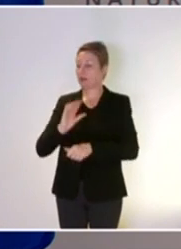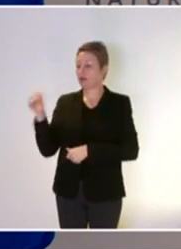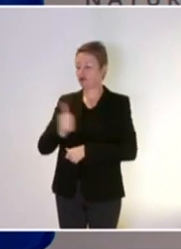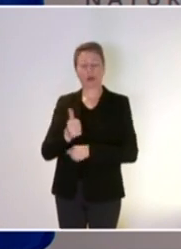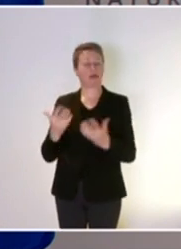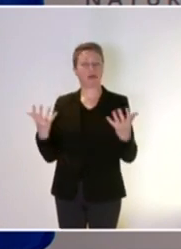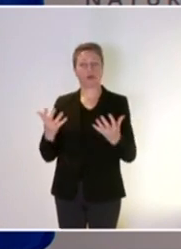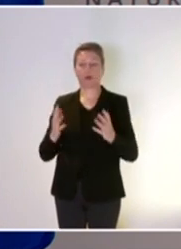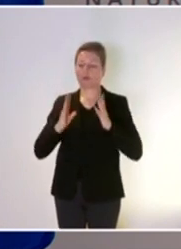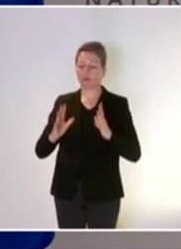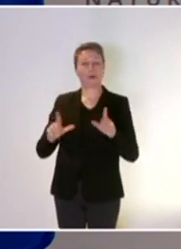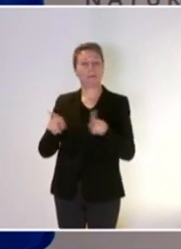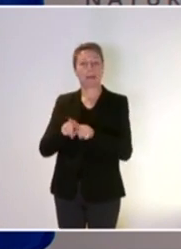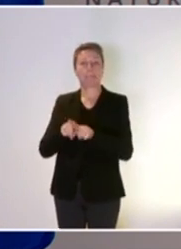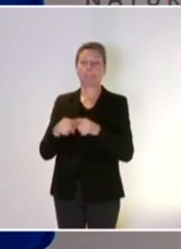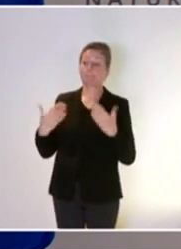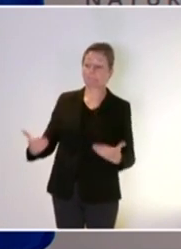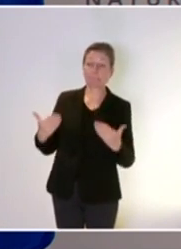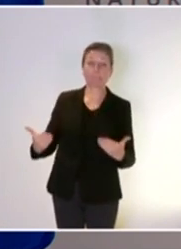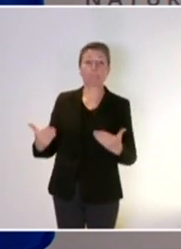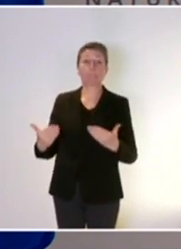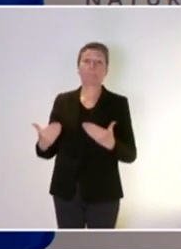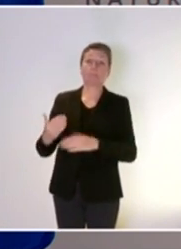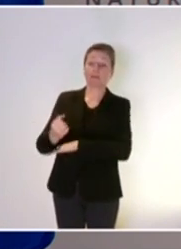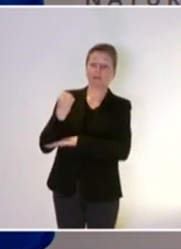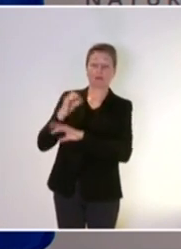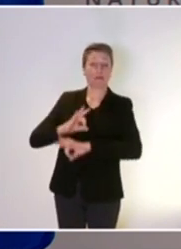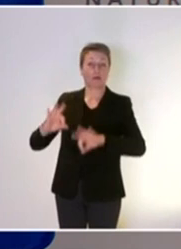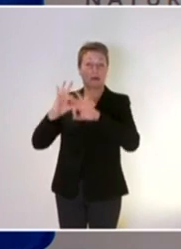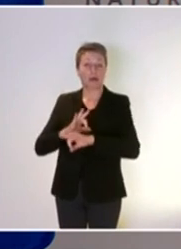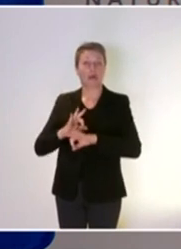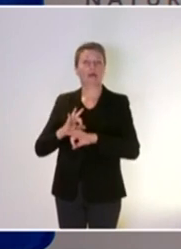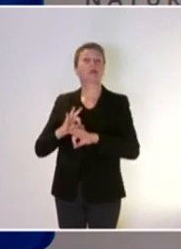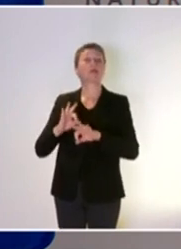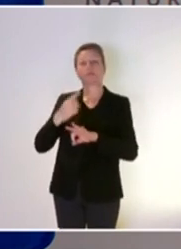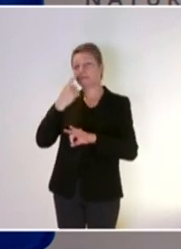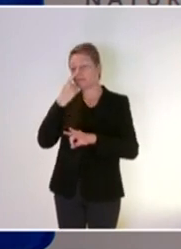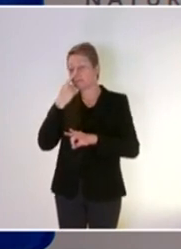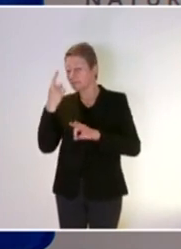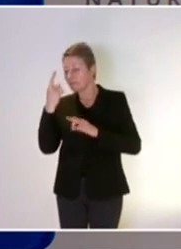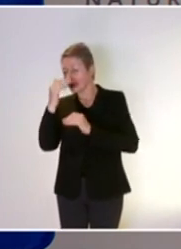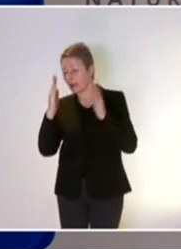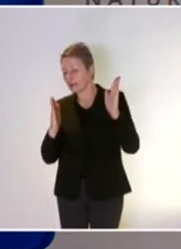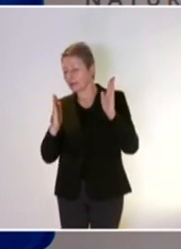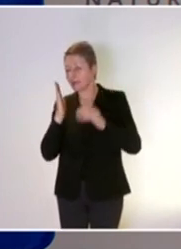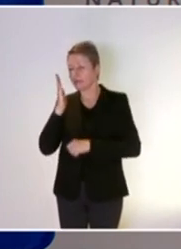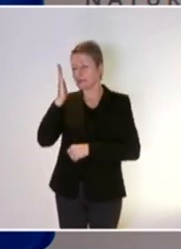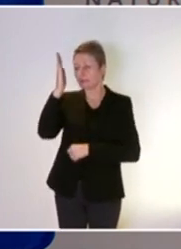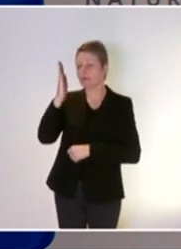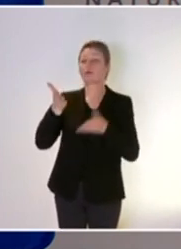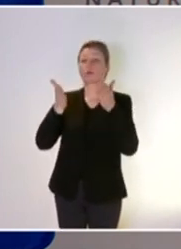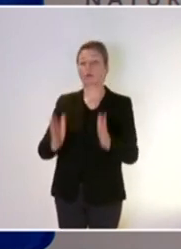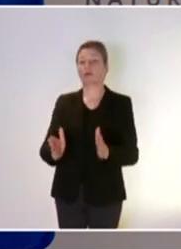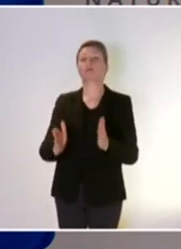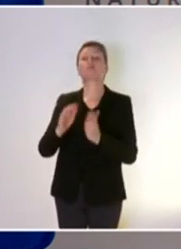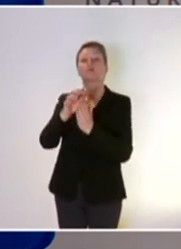très engagé et que, pour le moment, je ne distingue pas de résistance particulière à ce qui se dessine comme cadre éventuel à nouveau à confirmer dès